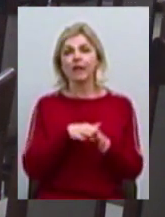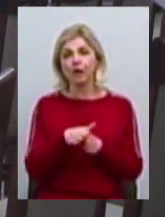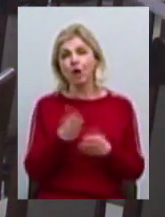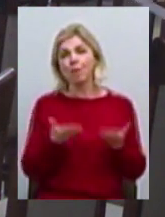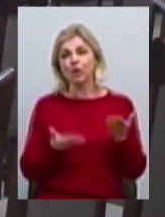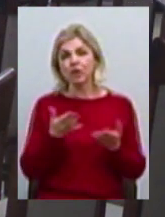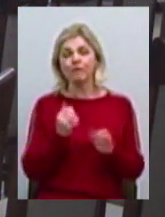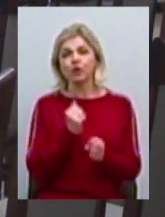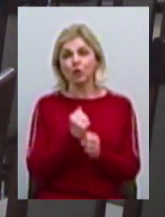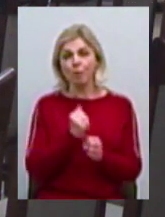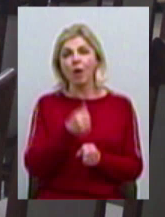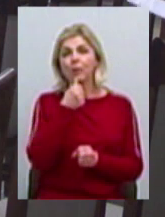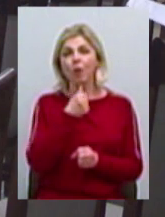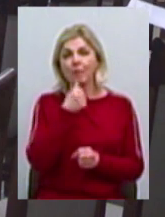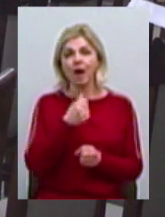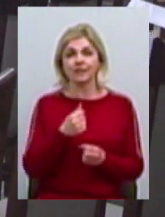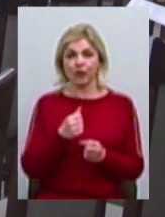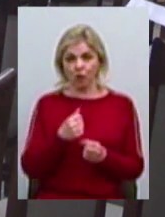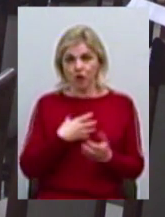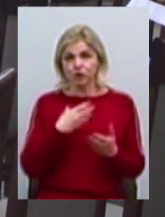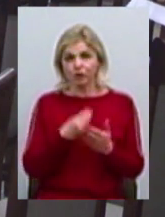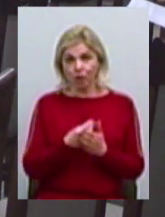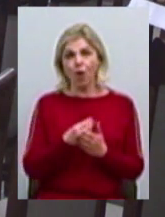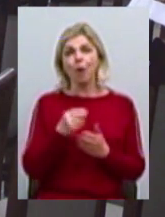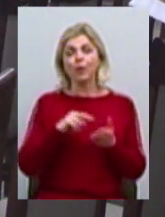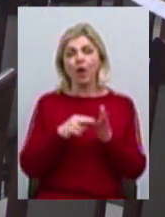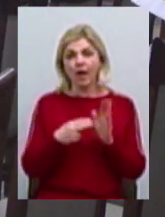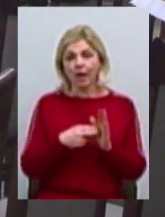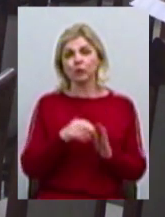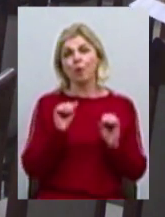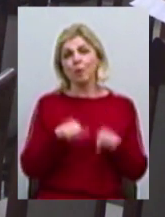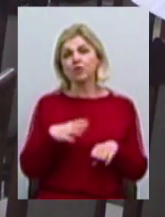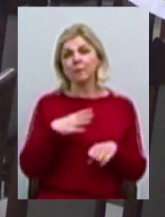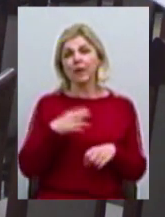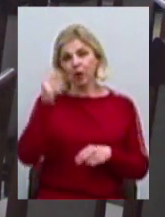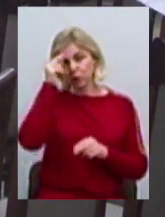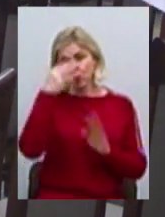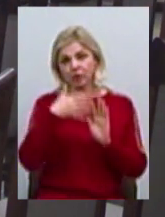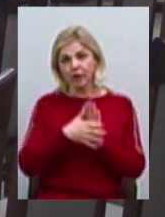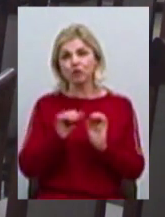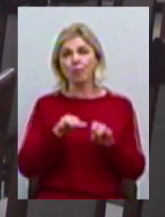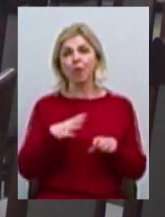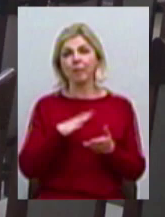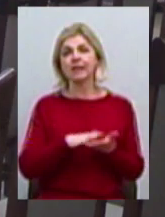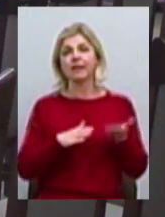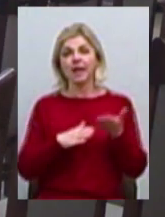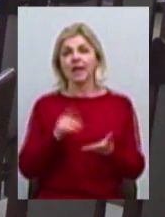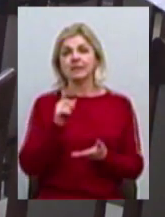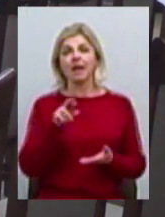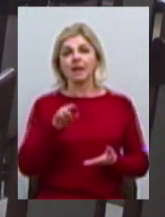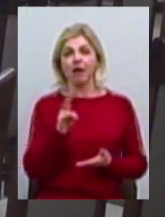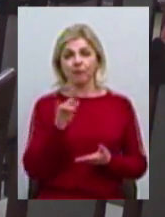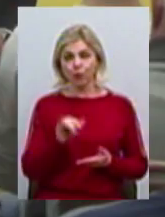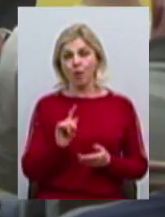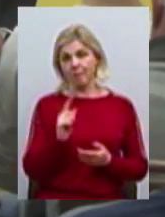можливо, зробити апробацію свого проєкту, можливо, якісь дослідження, можливо, підготувати патентну заявку. Це все можливо завдяки цим